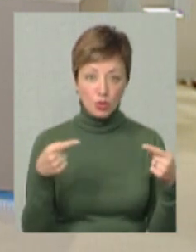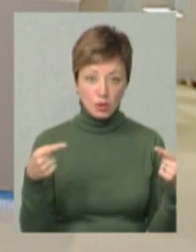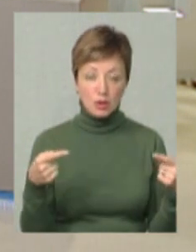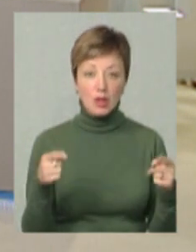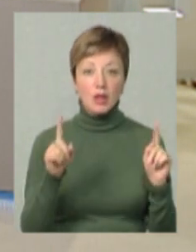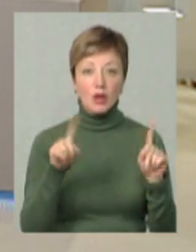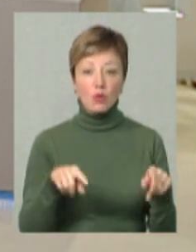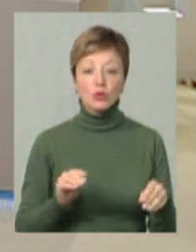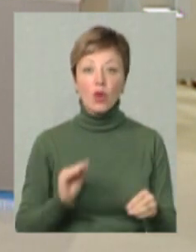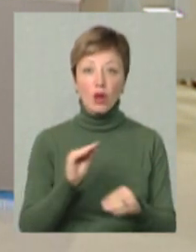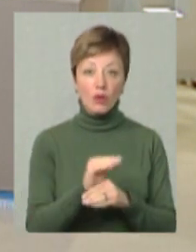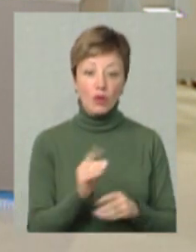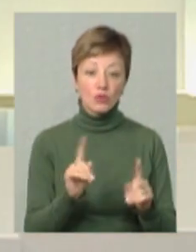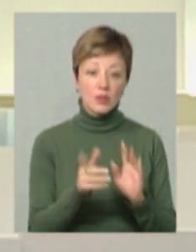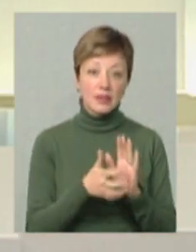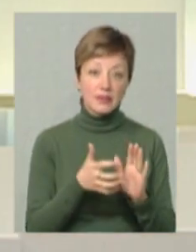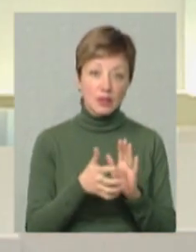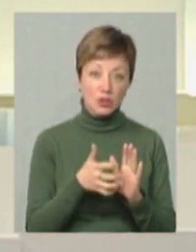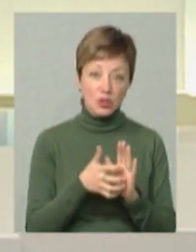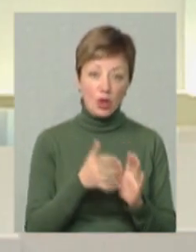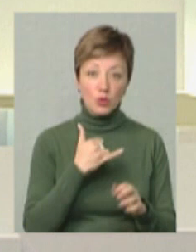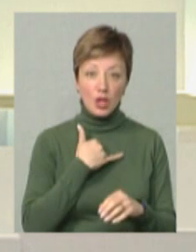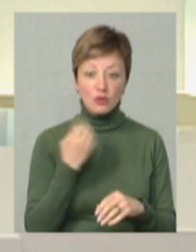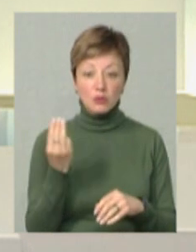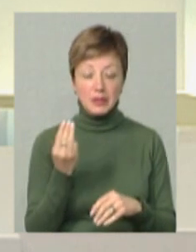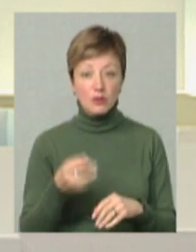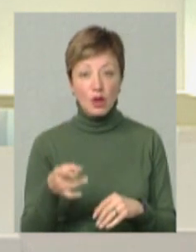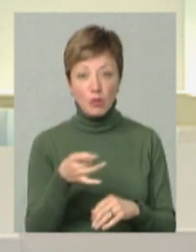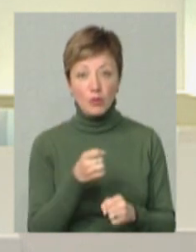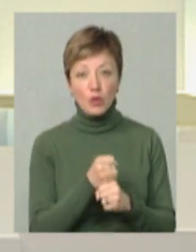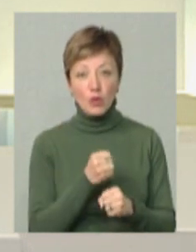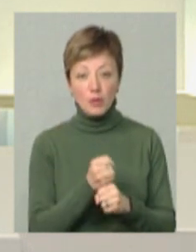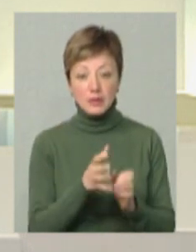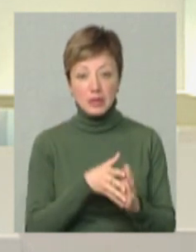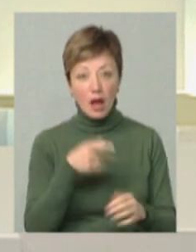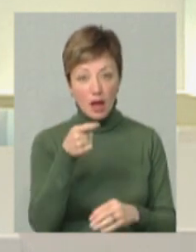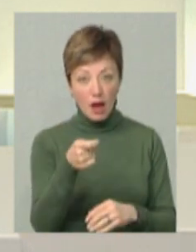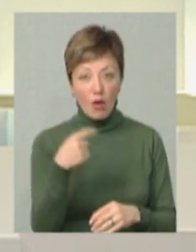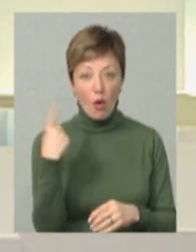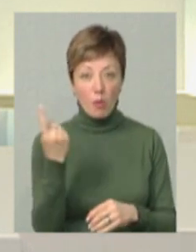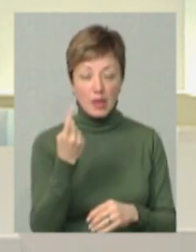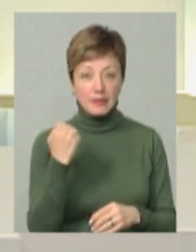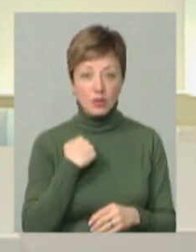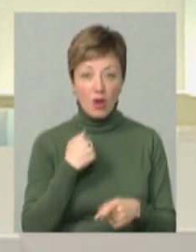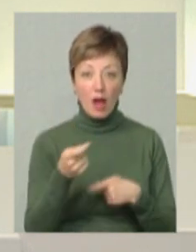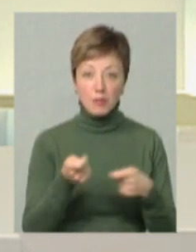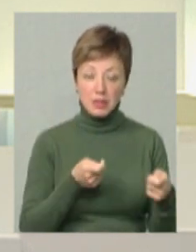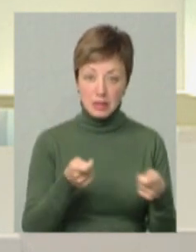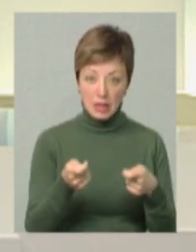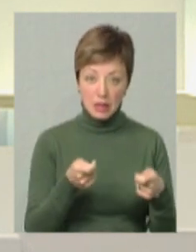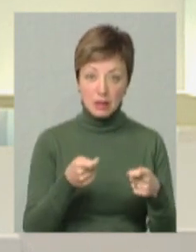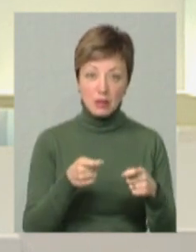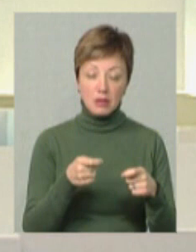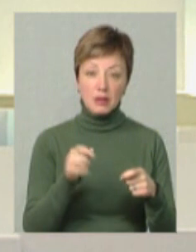Також додатково, якщо чогось не вистачає в Шепетівському районі, ми робимо заявку на обласну військову адміністрацію і